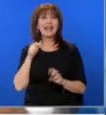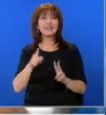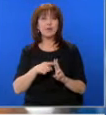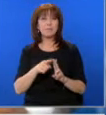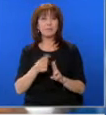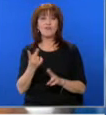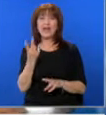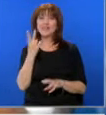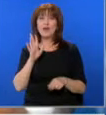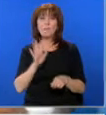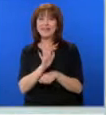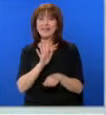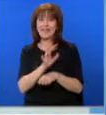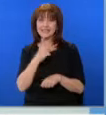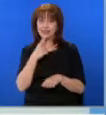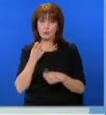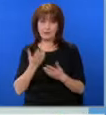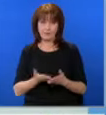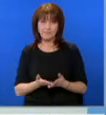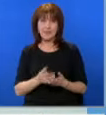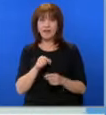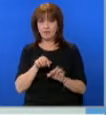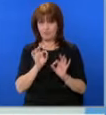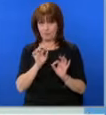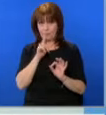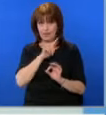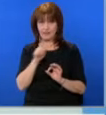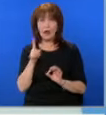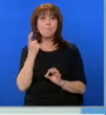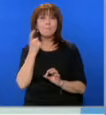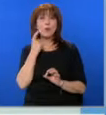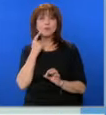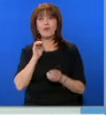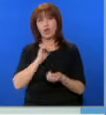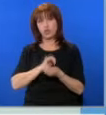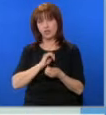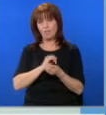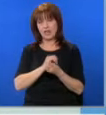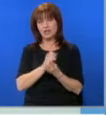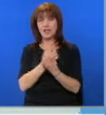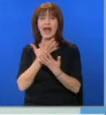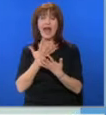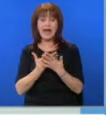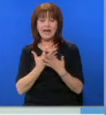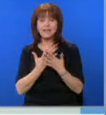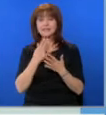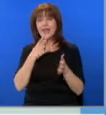2015-а година, съобщават от прокуратурата. В момента Бошков е под домашен арест с електронна гривна.